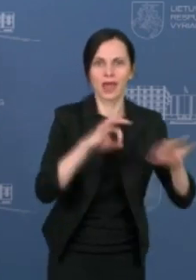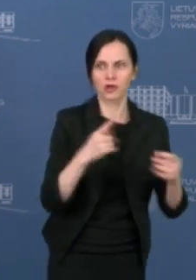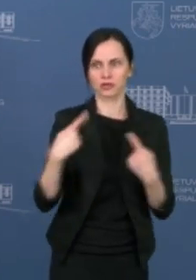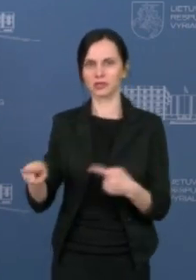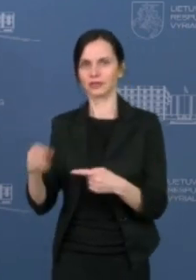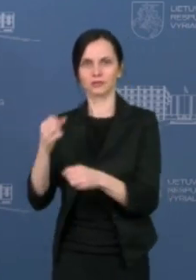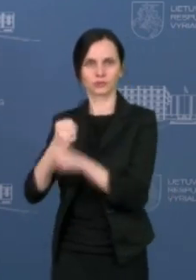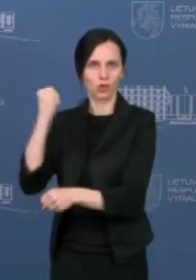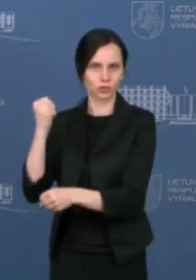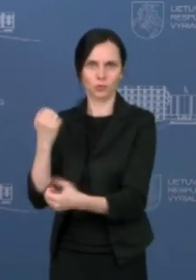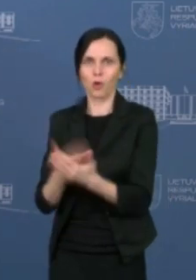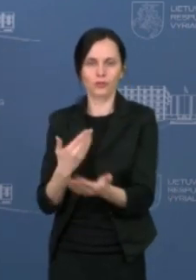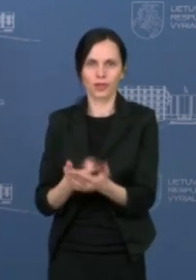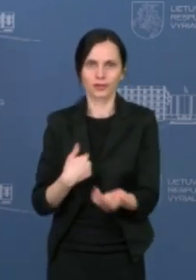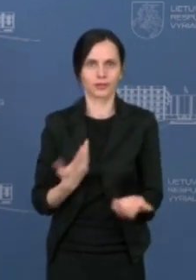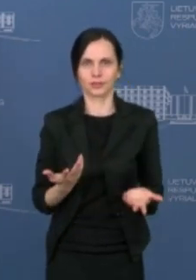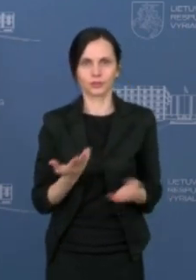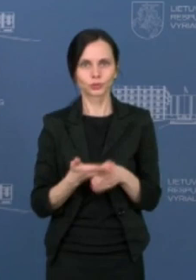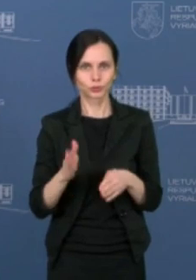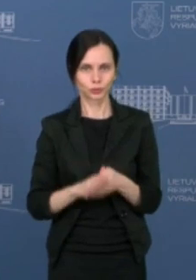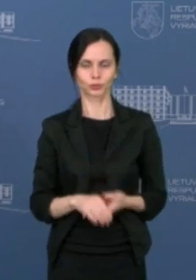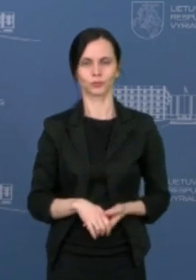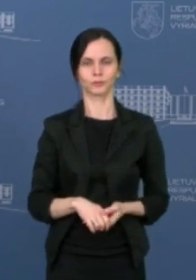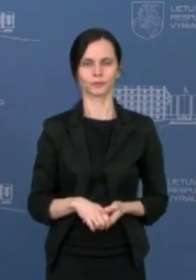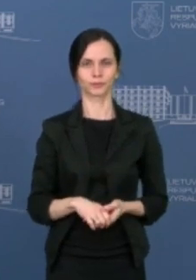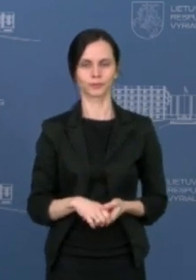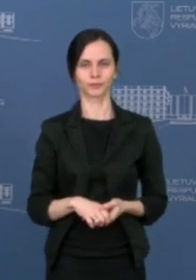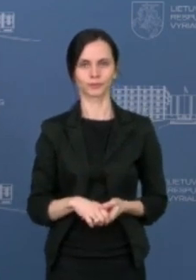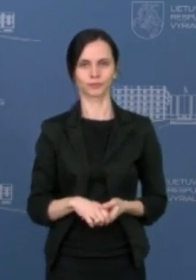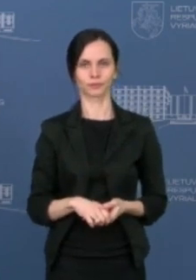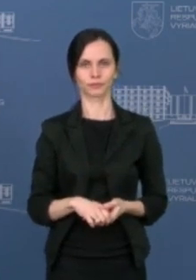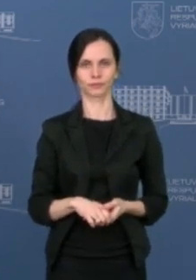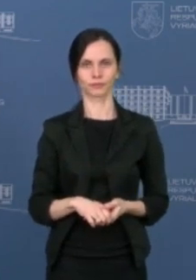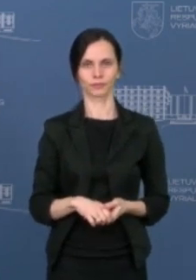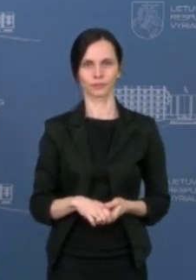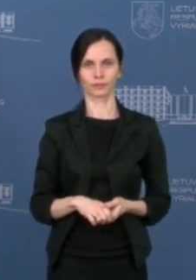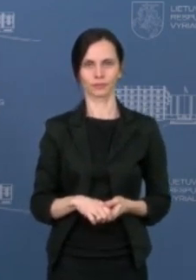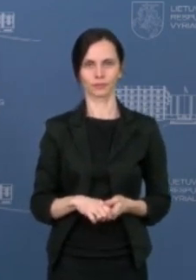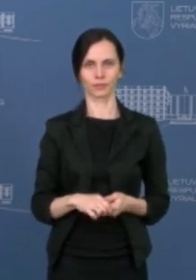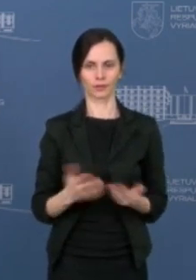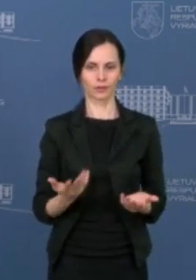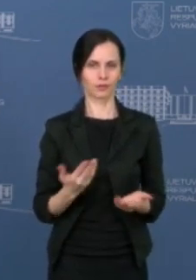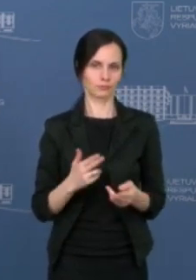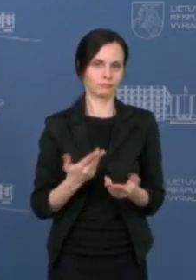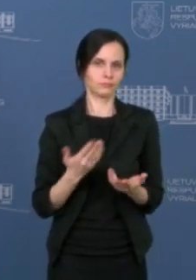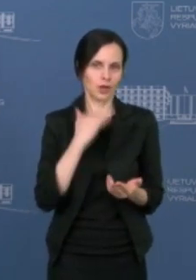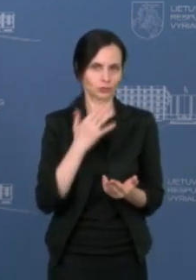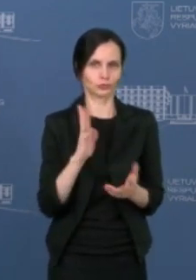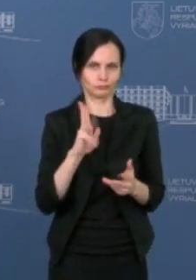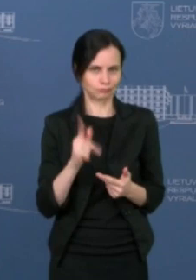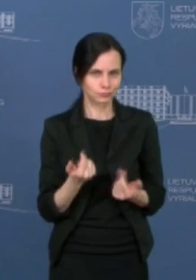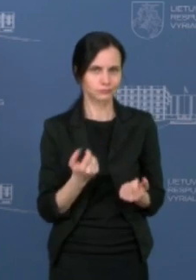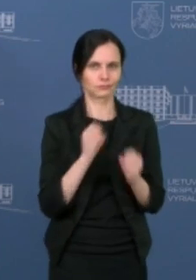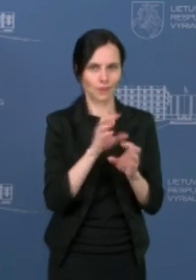ir to pačiu, ir paprasta, ir galbūt atrodytų kažkaip ir keista, bet matyti pagal